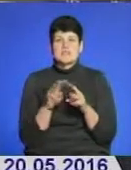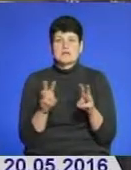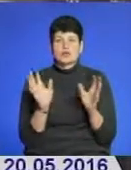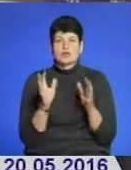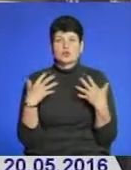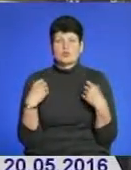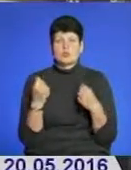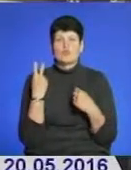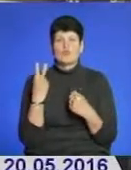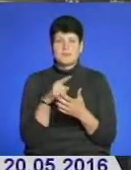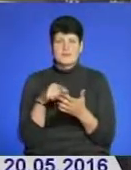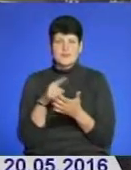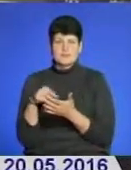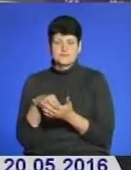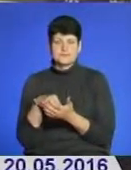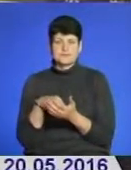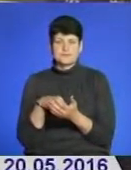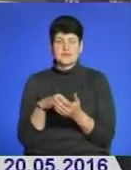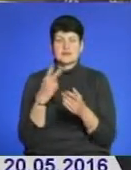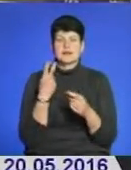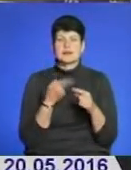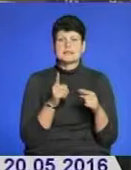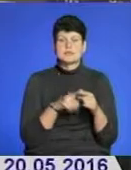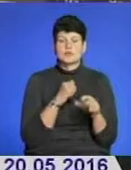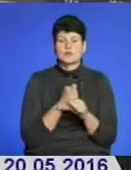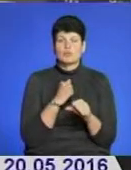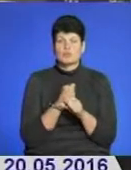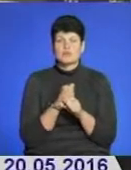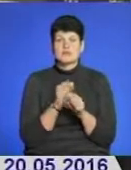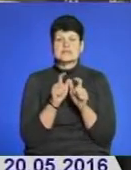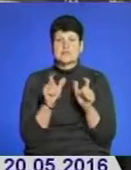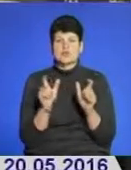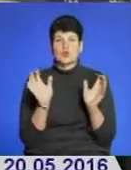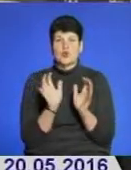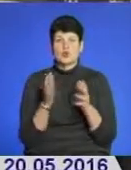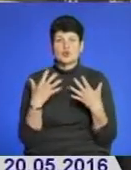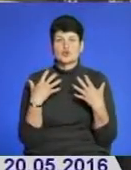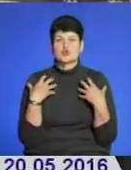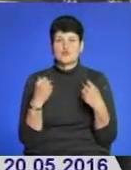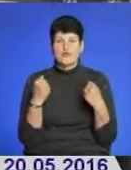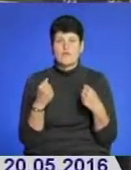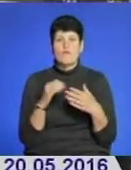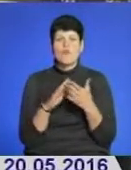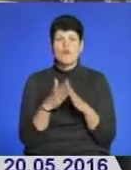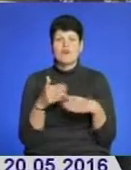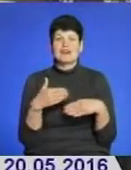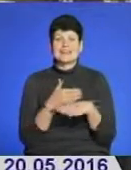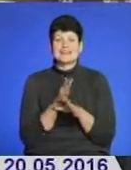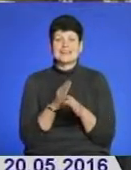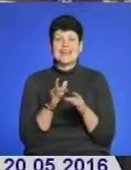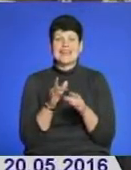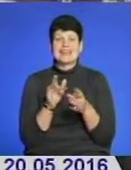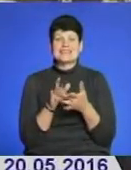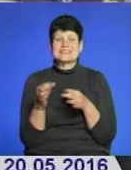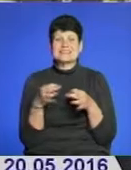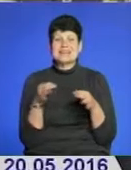двом основним питанням. Перше – це функціонування закладів охорони здоров'я в умовах децентралізації і в умовах створення об'єднаних територіальних